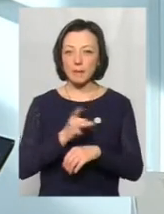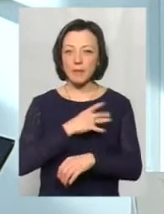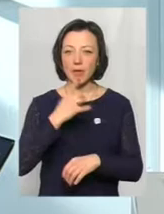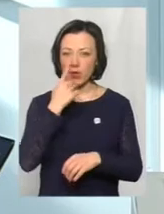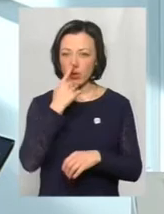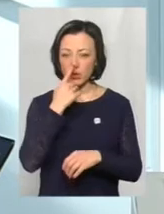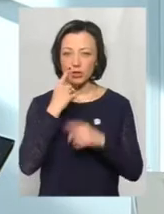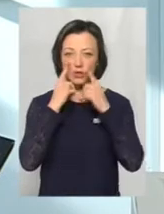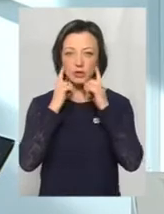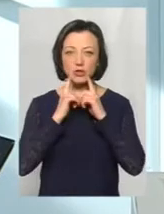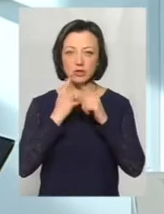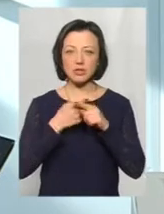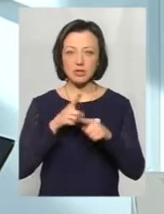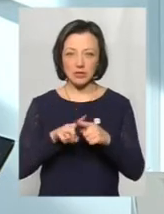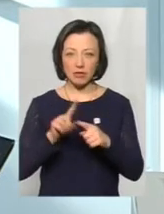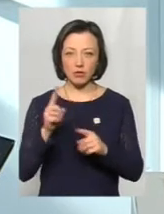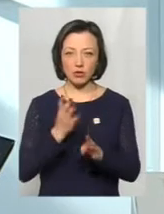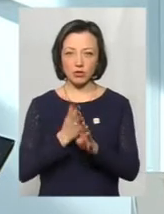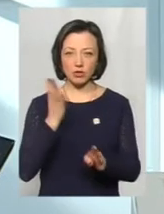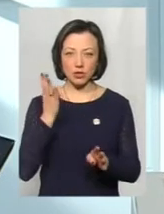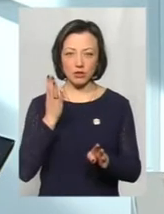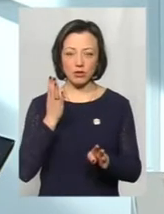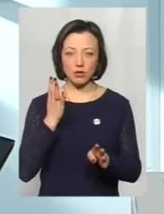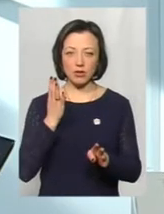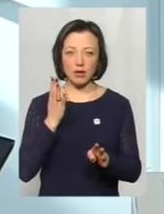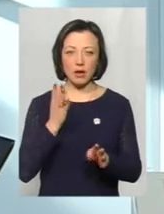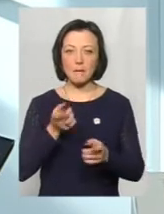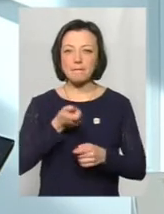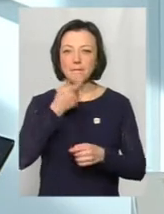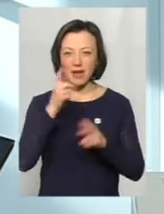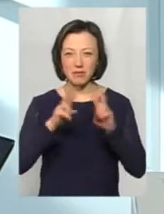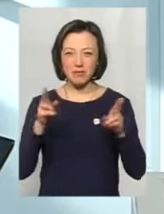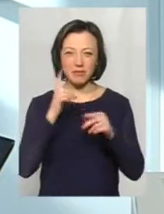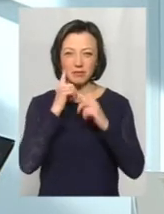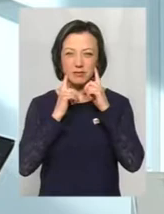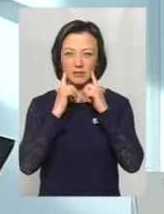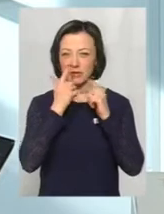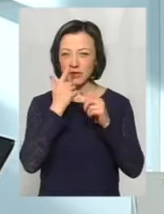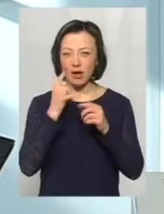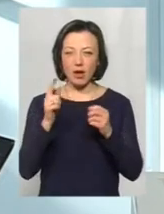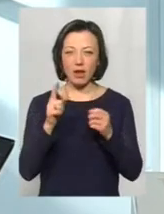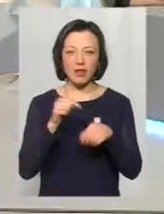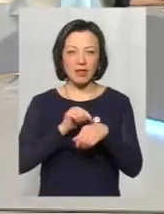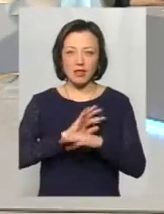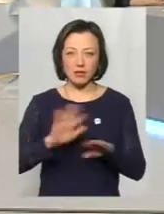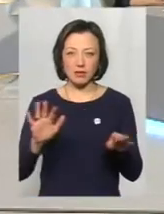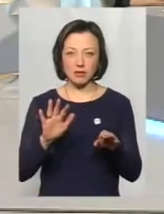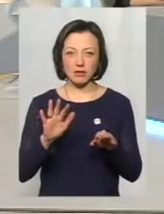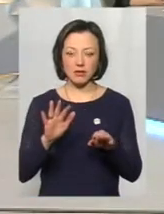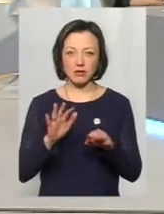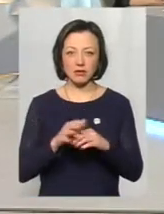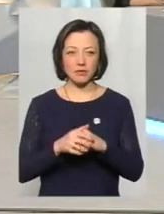носа, щик. Це в першу чергу стають блідими, з'являється оніміння, печія